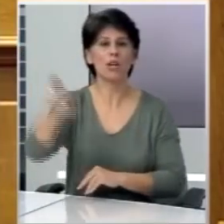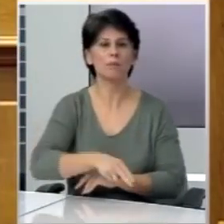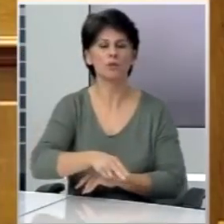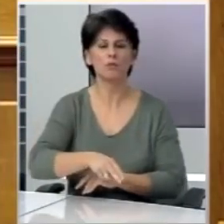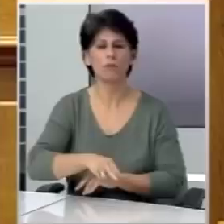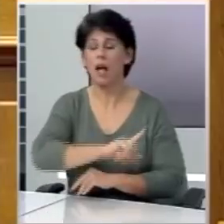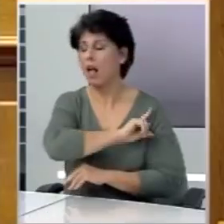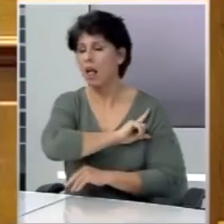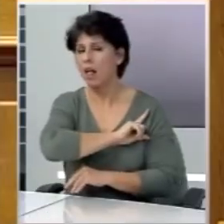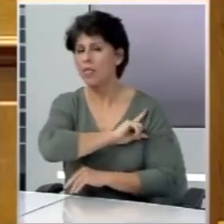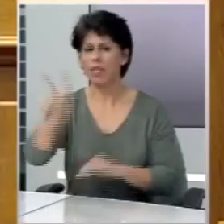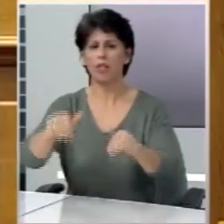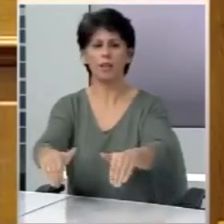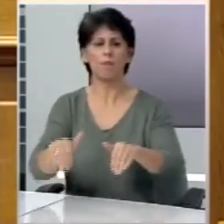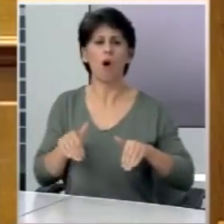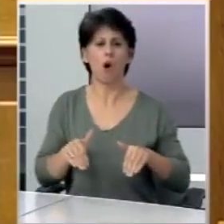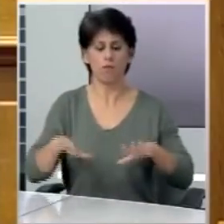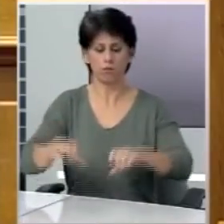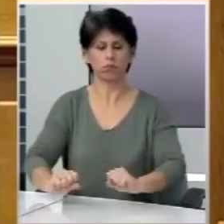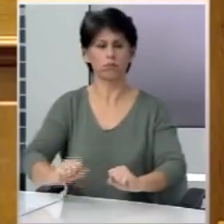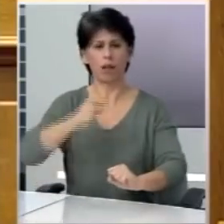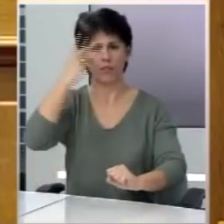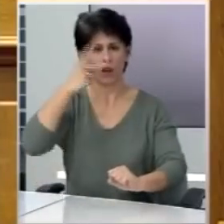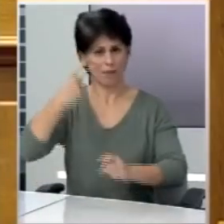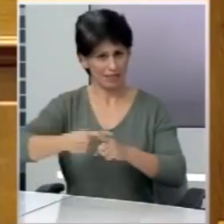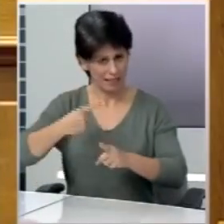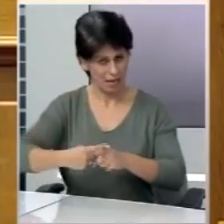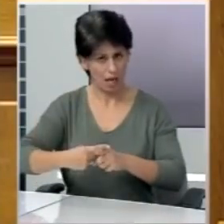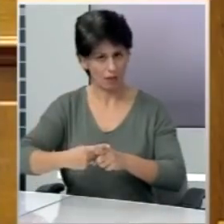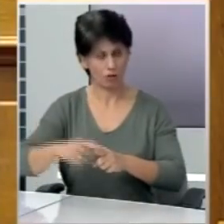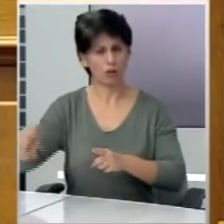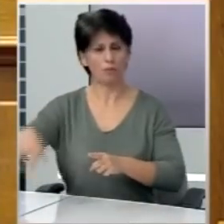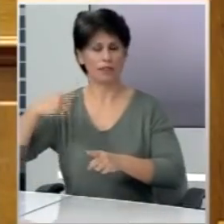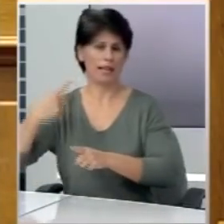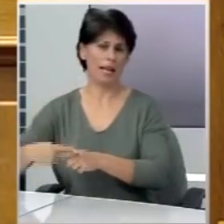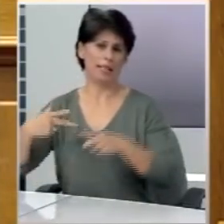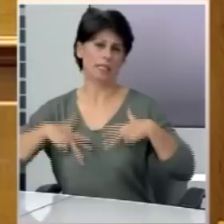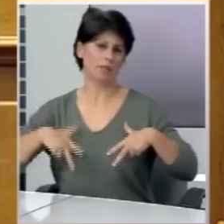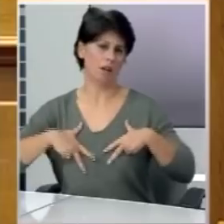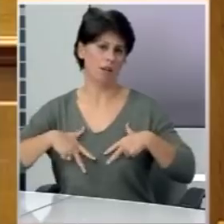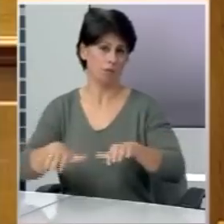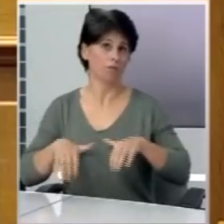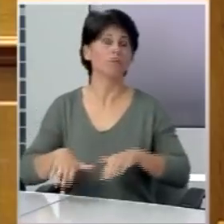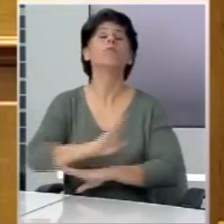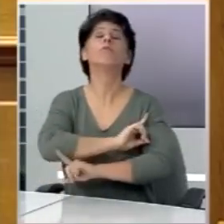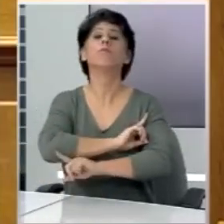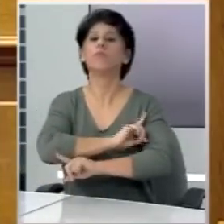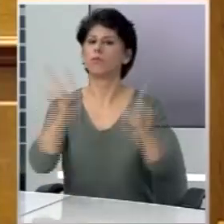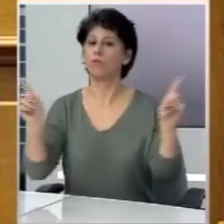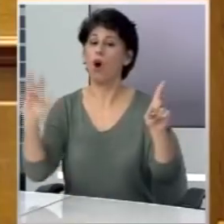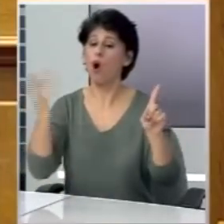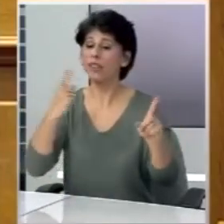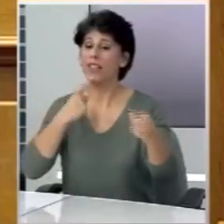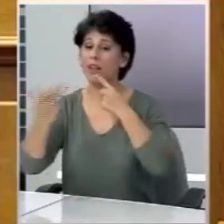καμιά υποχώρηση σε κυριαρχικά δικαιώματα της Ελλάδας εκ μέρους της ελληνικής κυβέρνησης. Όποια διαπραγμάτευση,